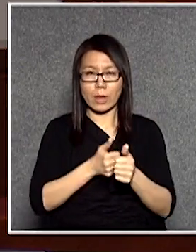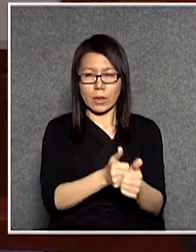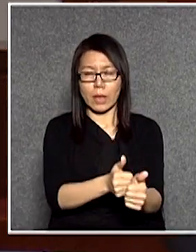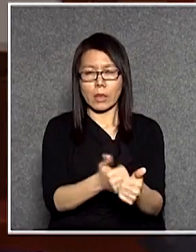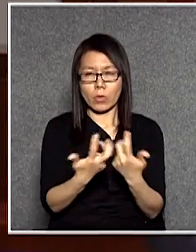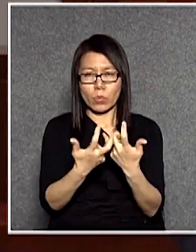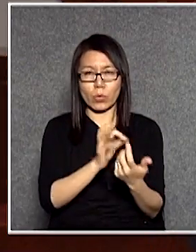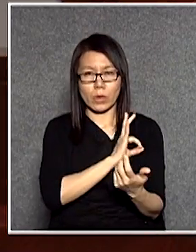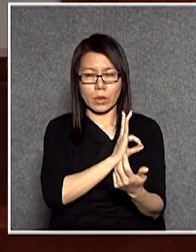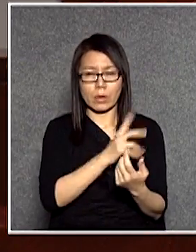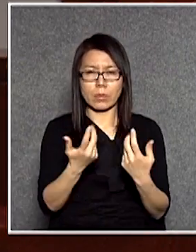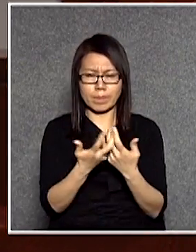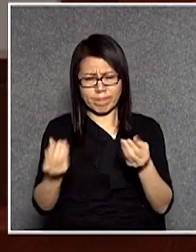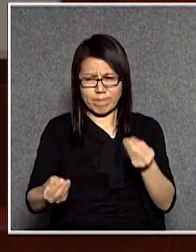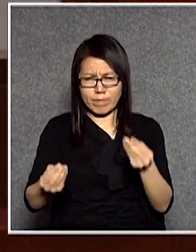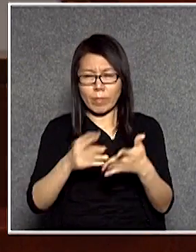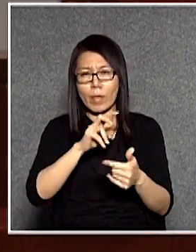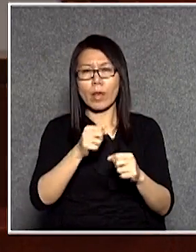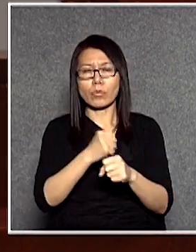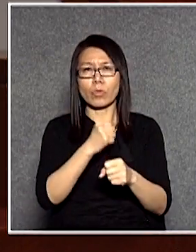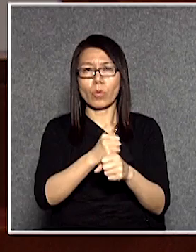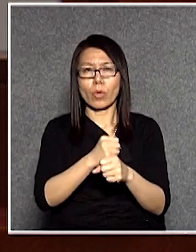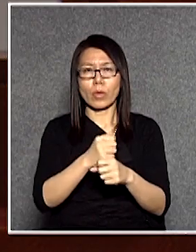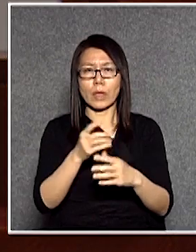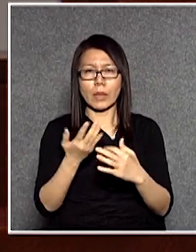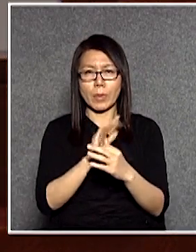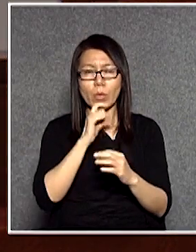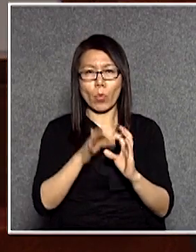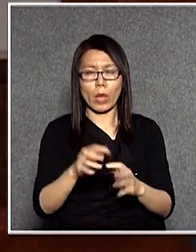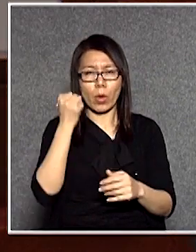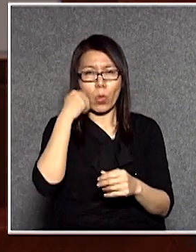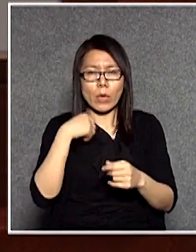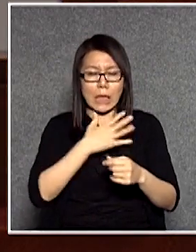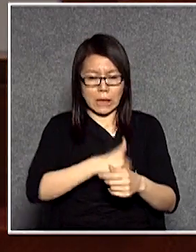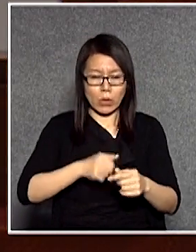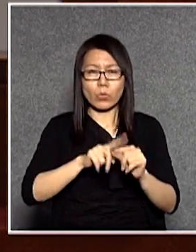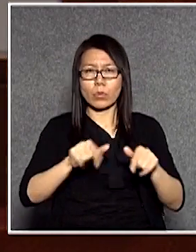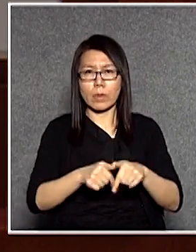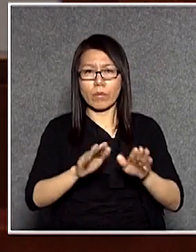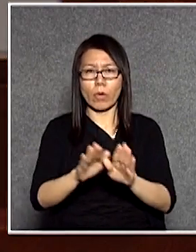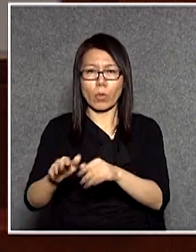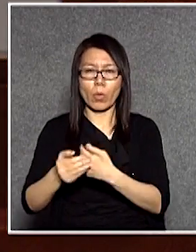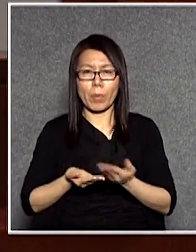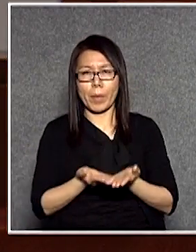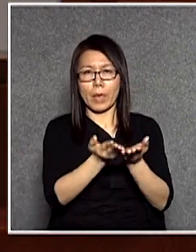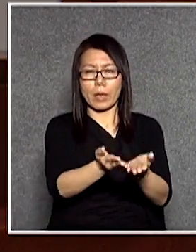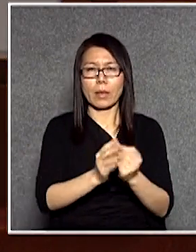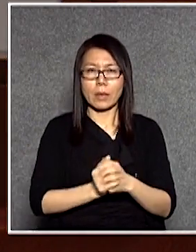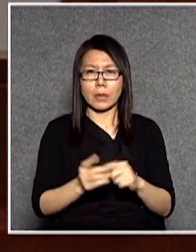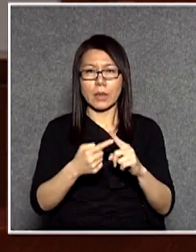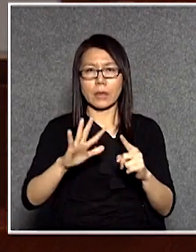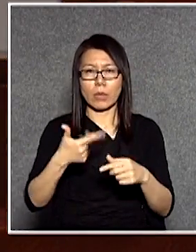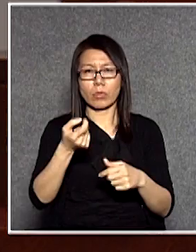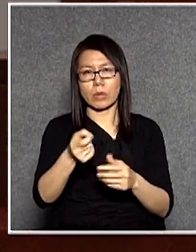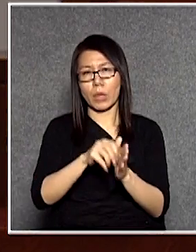量值報告對這個衛生署特別是長者健康中心那個服務的提供人手不足